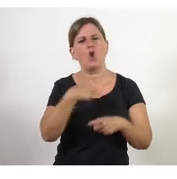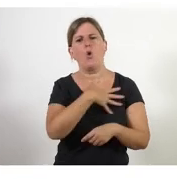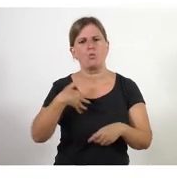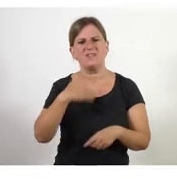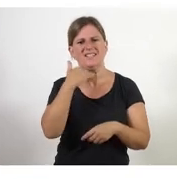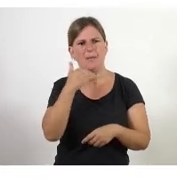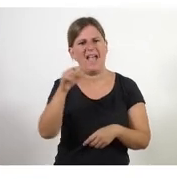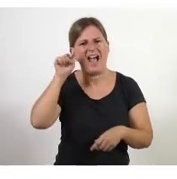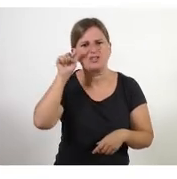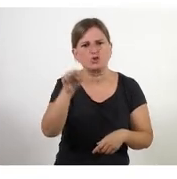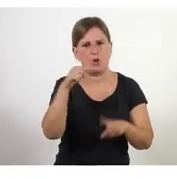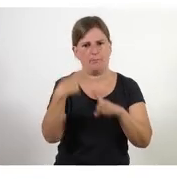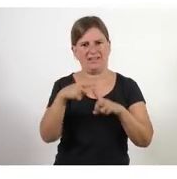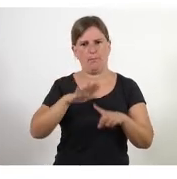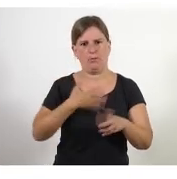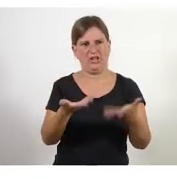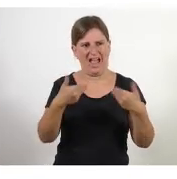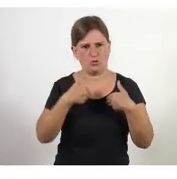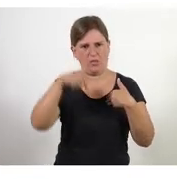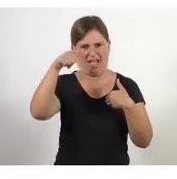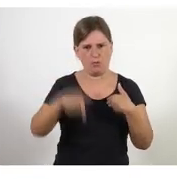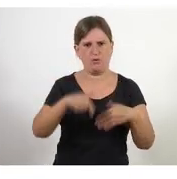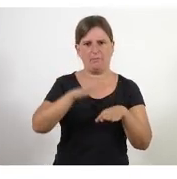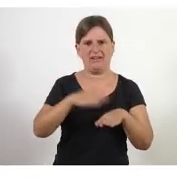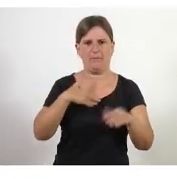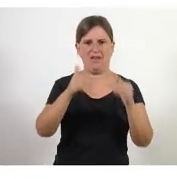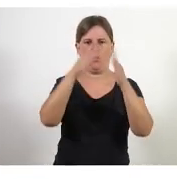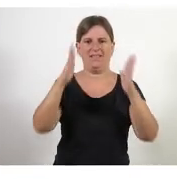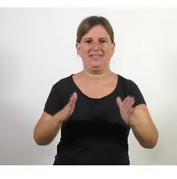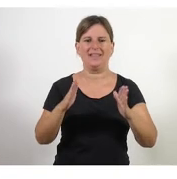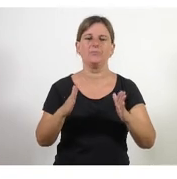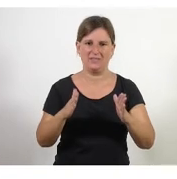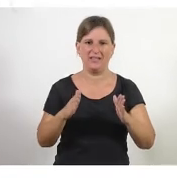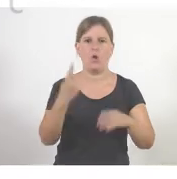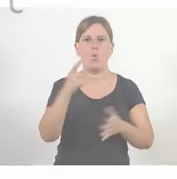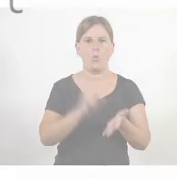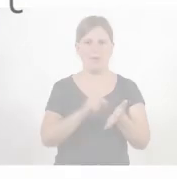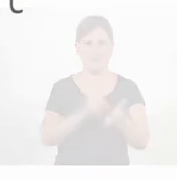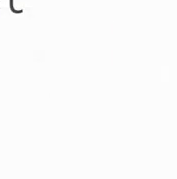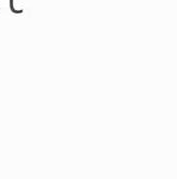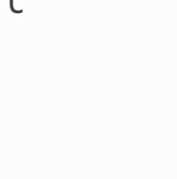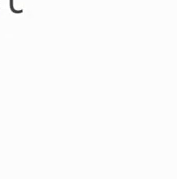saber això perquè em pot ajudar avui amb la meva organització vinga un minutet